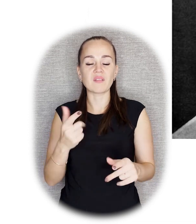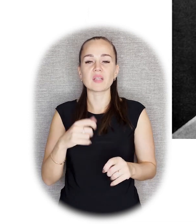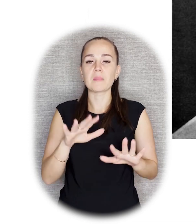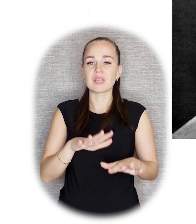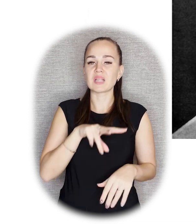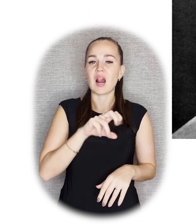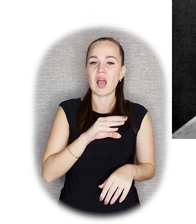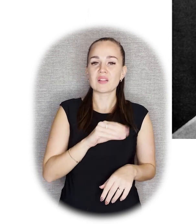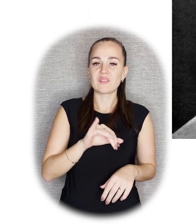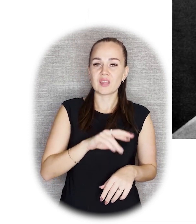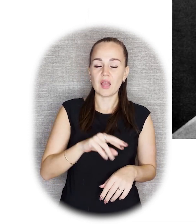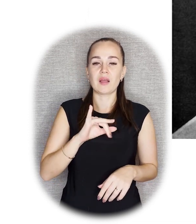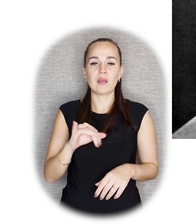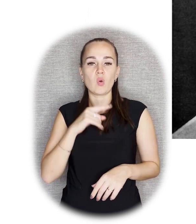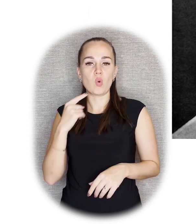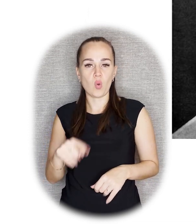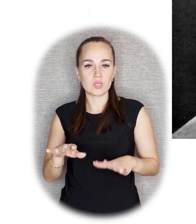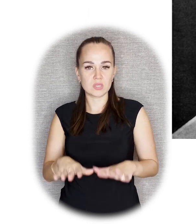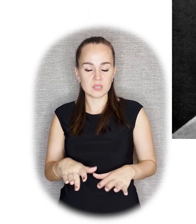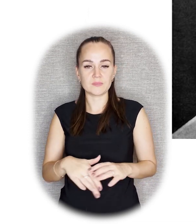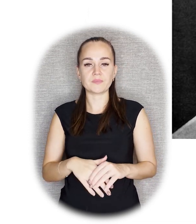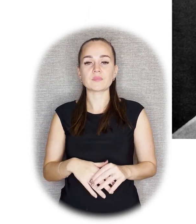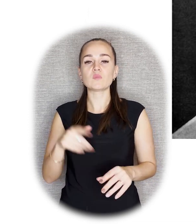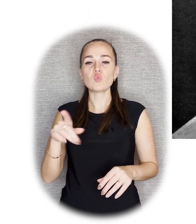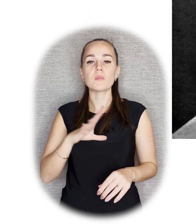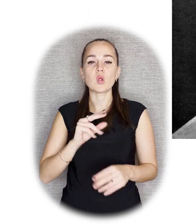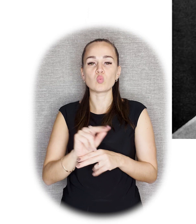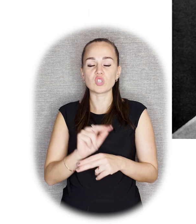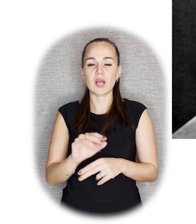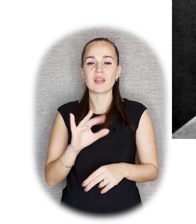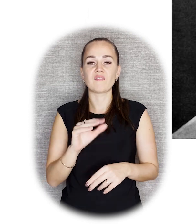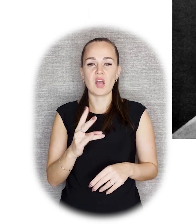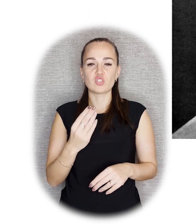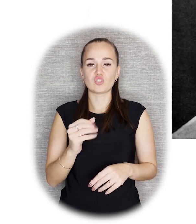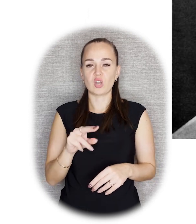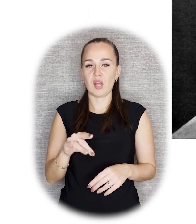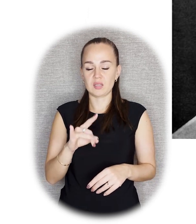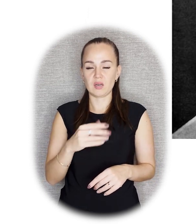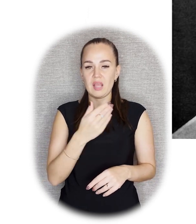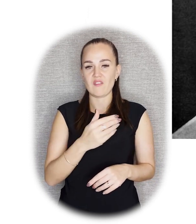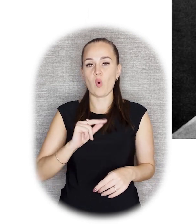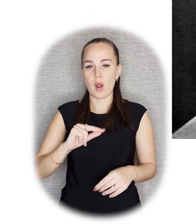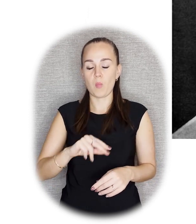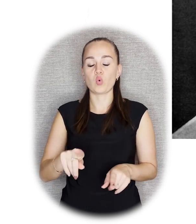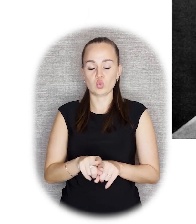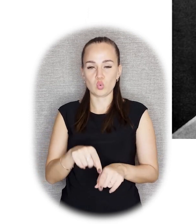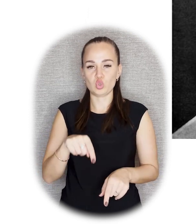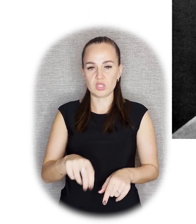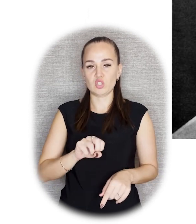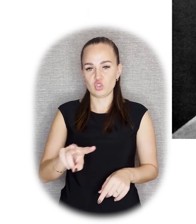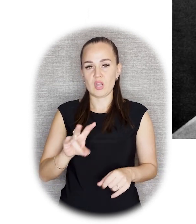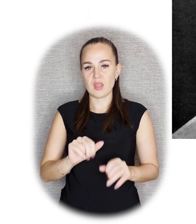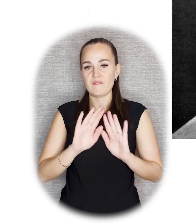и в России. И являлся, в частности, учителем Ивана Шадра, чьи работы представлены на выставке. Несколько работ, которые вы можете